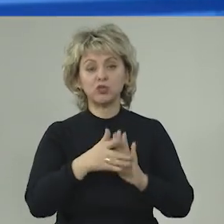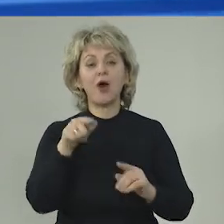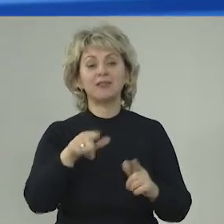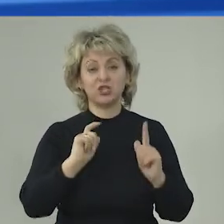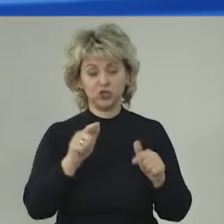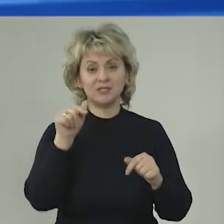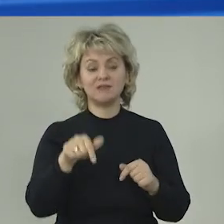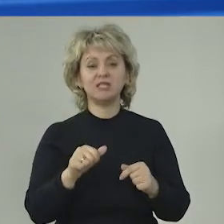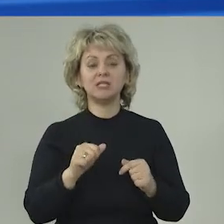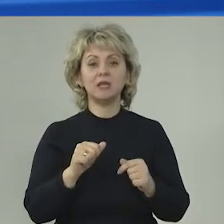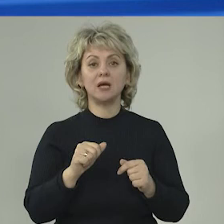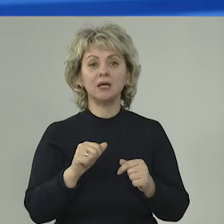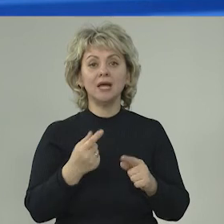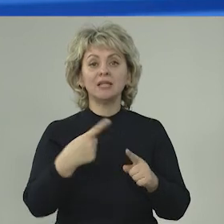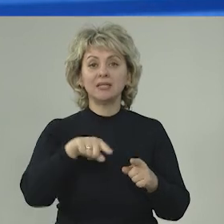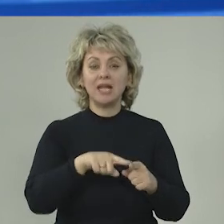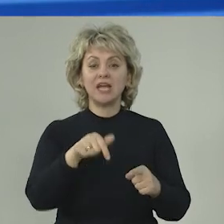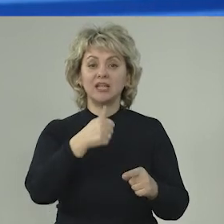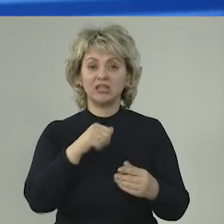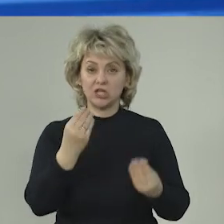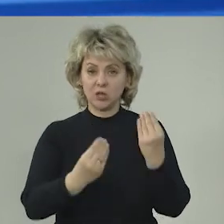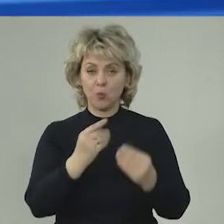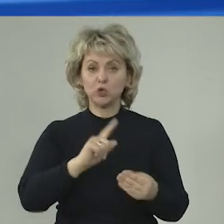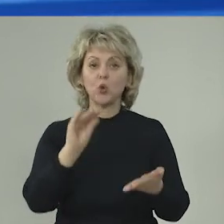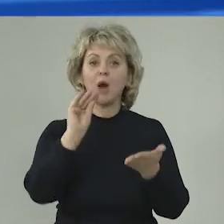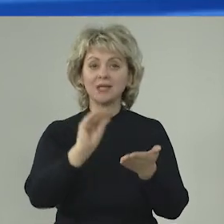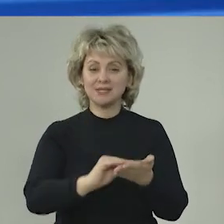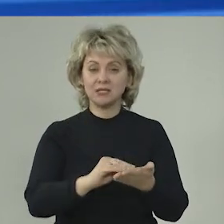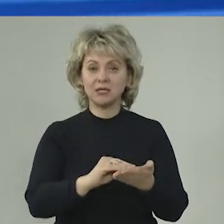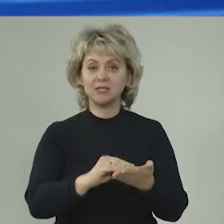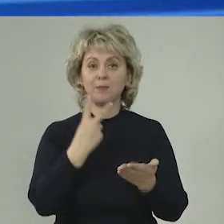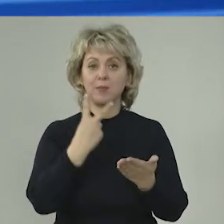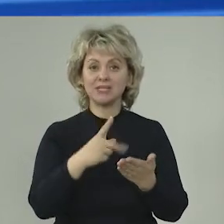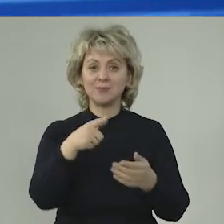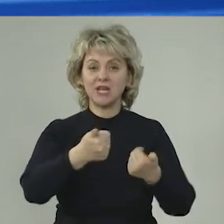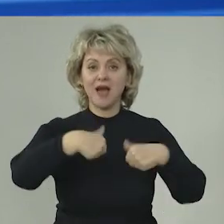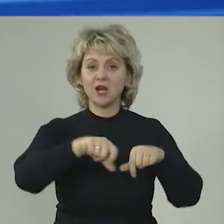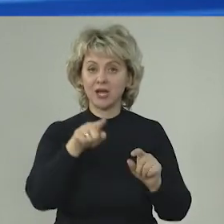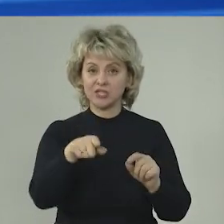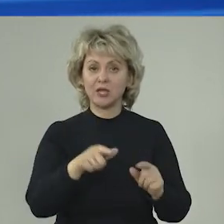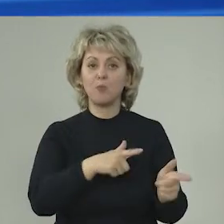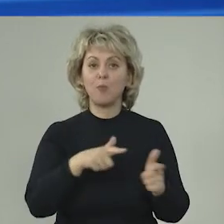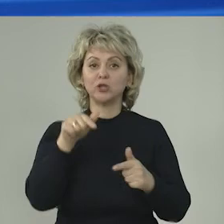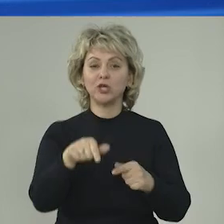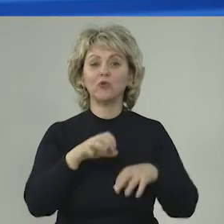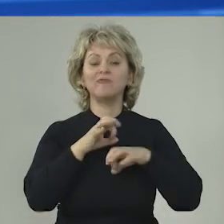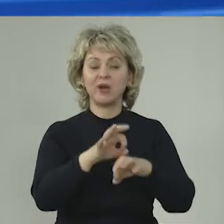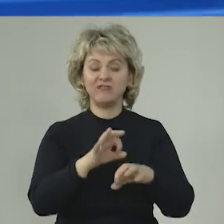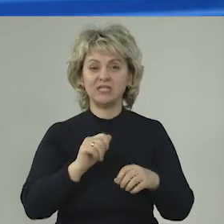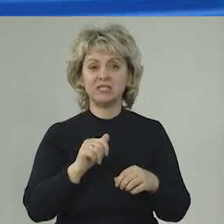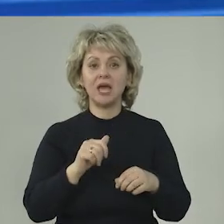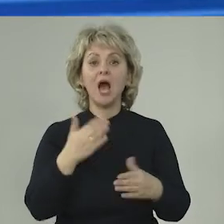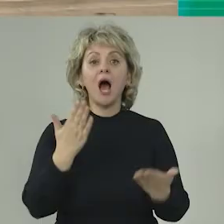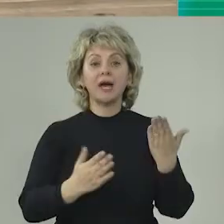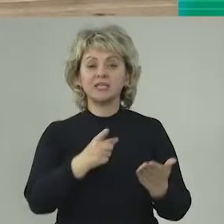И действительно, для этого и тестовые матчи, чтобы оценить возможности организаторов, подготовить их и провести.